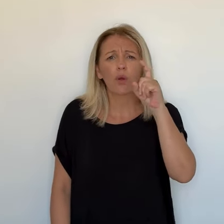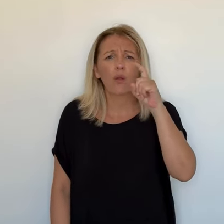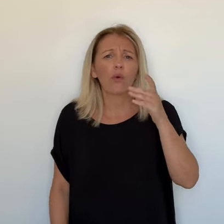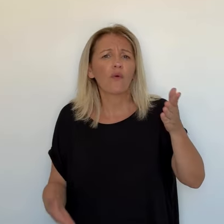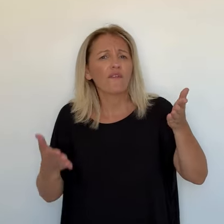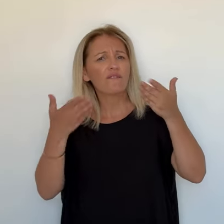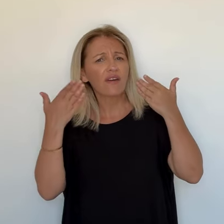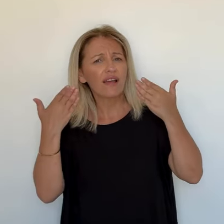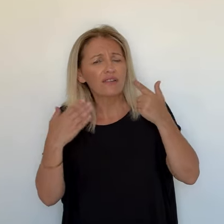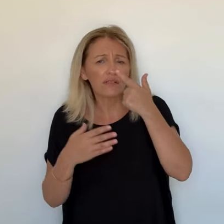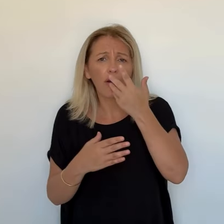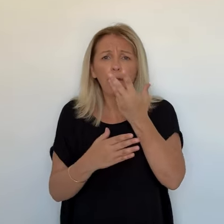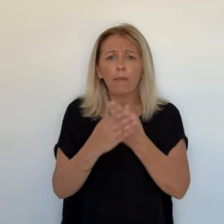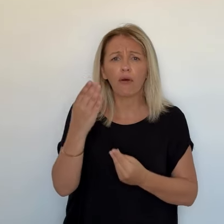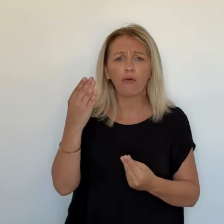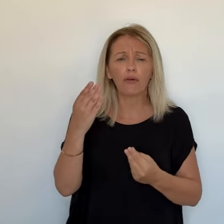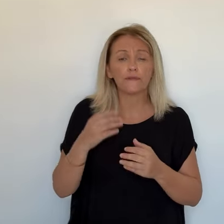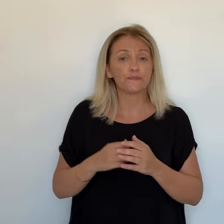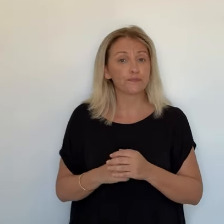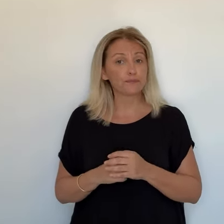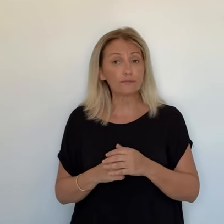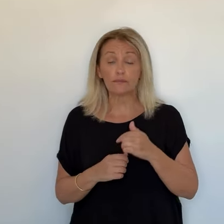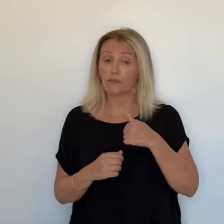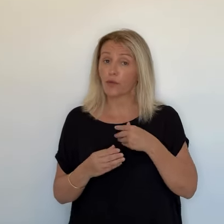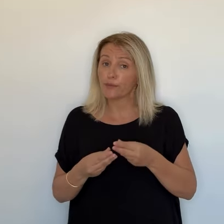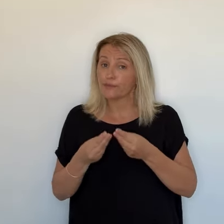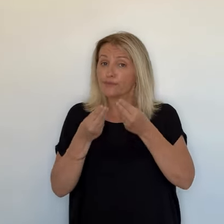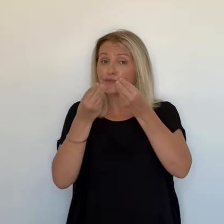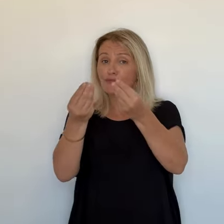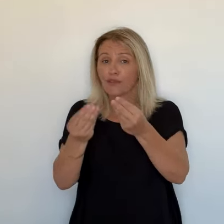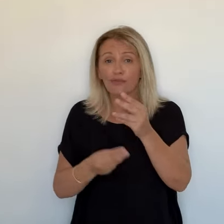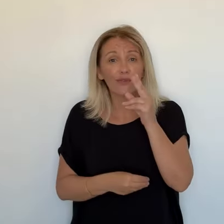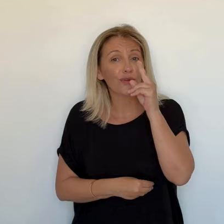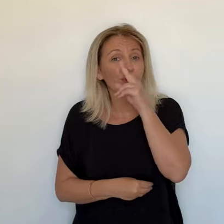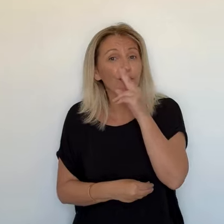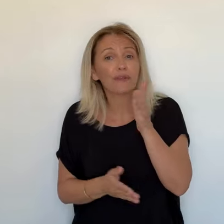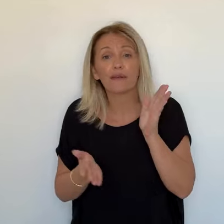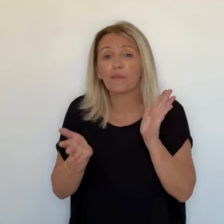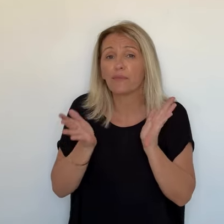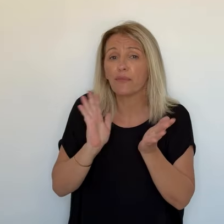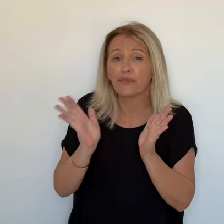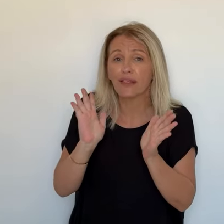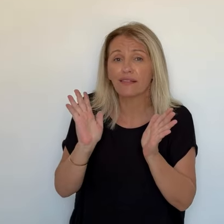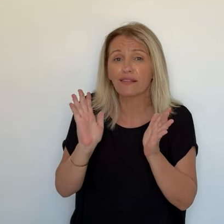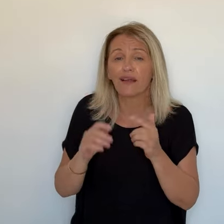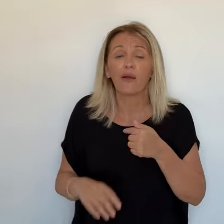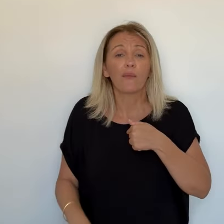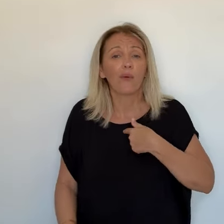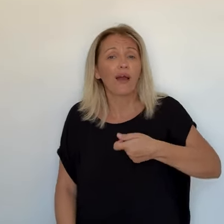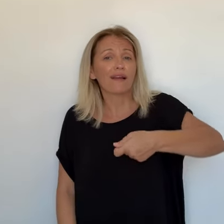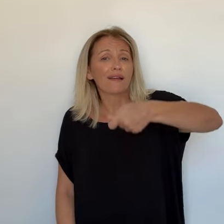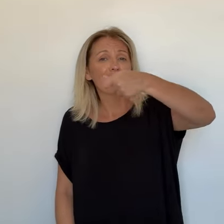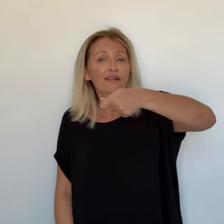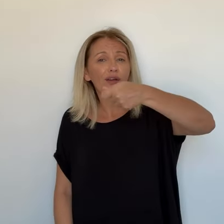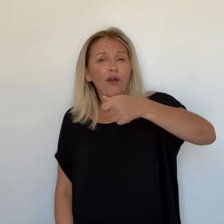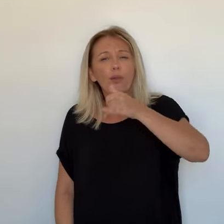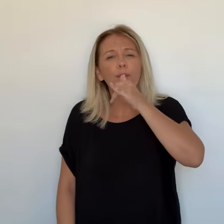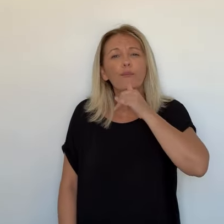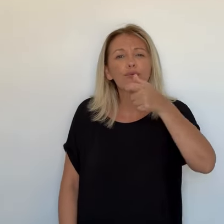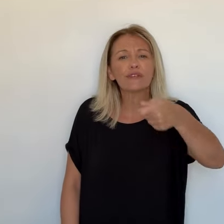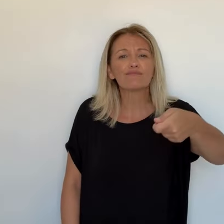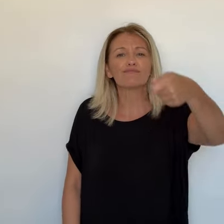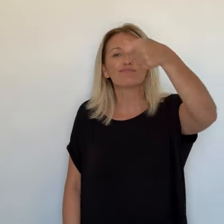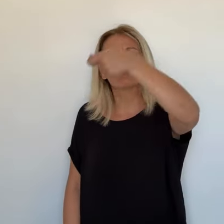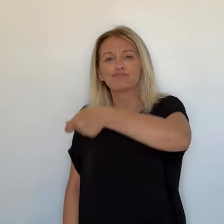plus chaudes. Dans la journée, j'ai tellement, tellement chaud que j'aurais besoin d'un peu d'eau fraîche. Voilà. Alors je vais peut-être vous